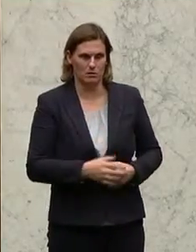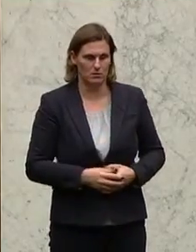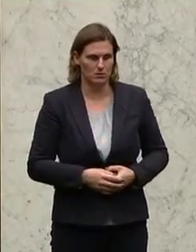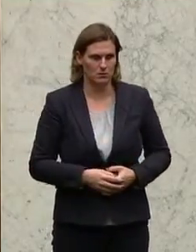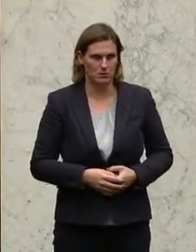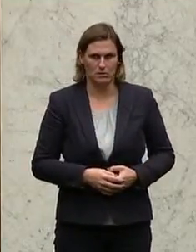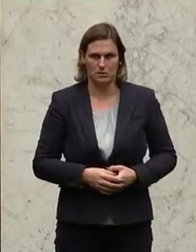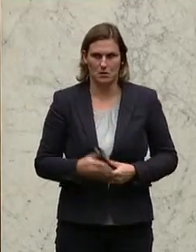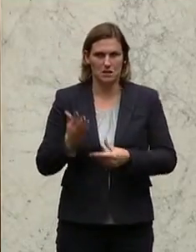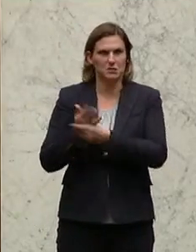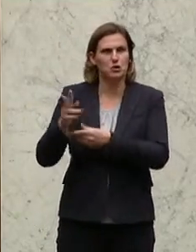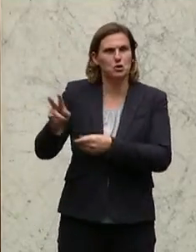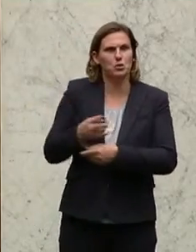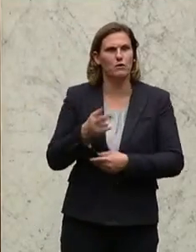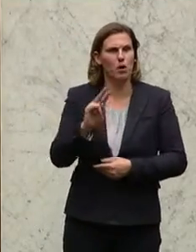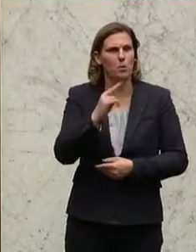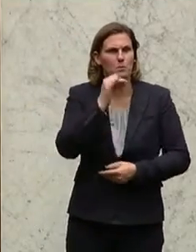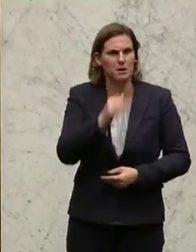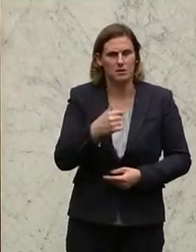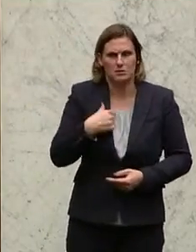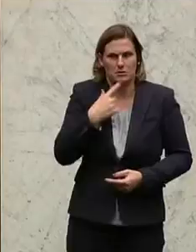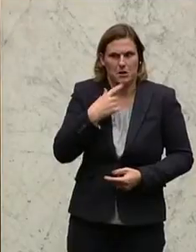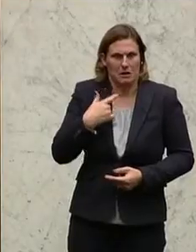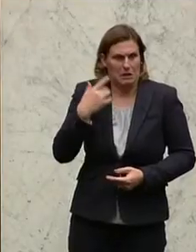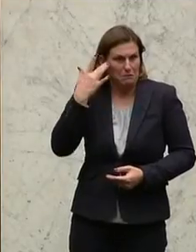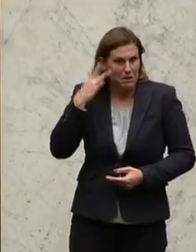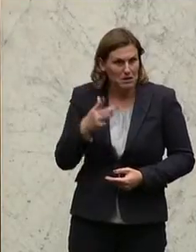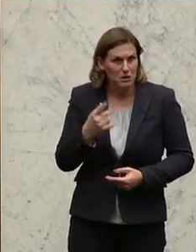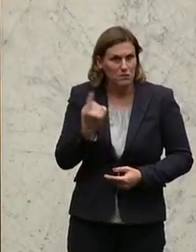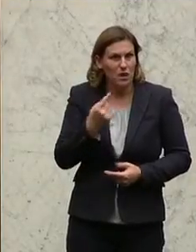Weiß ich nicht. Weiß ich nicht. Und wer waren die zuständigen Minister?